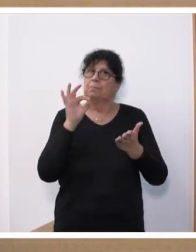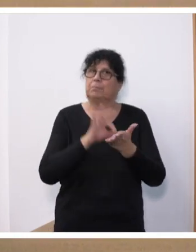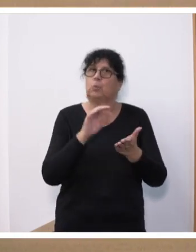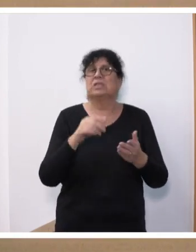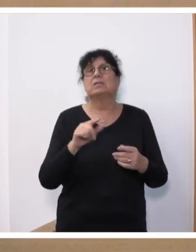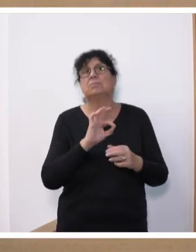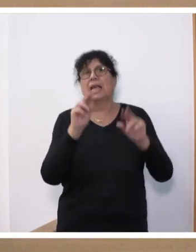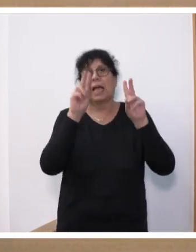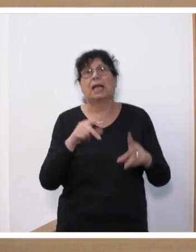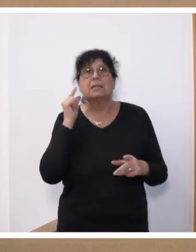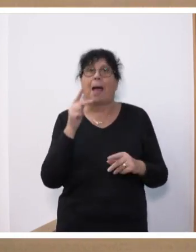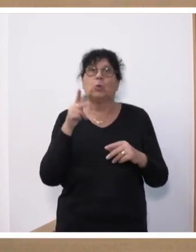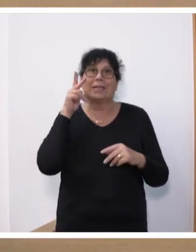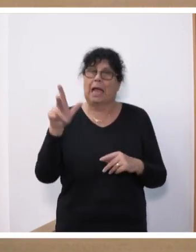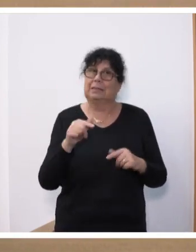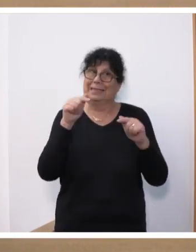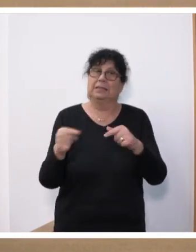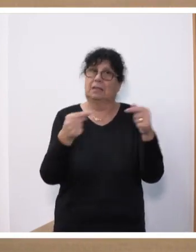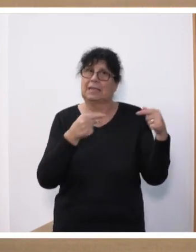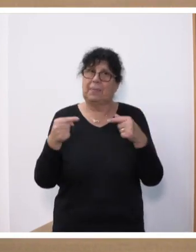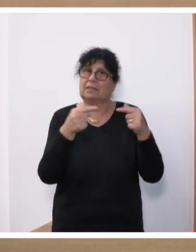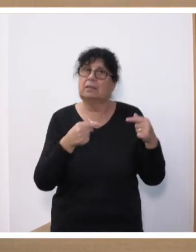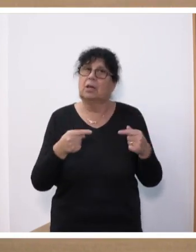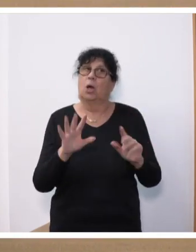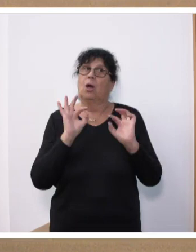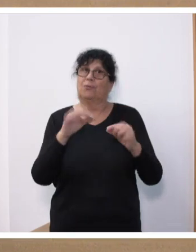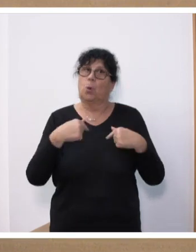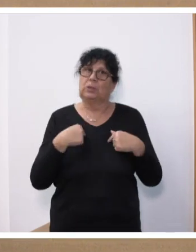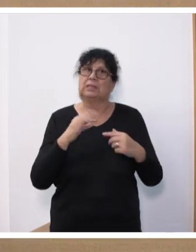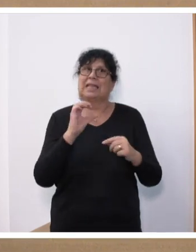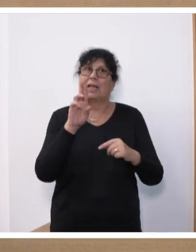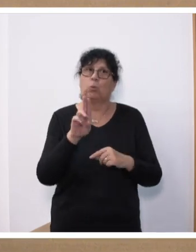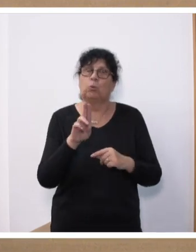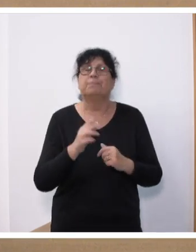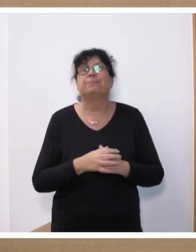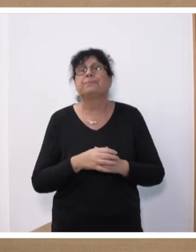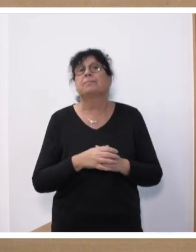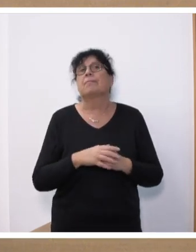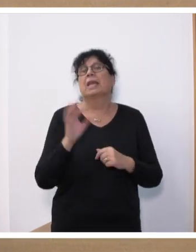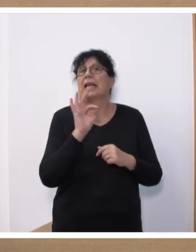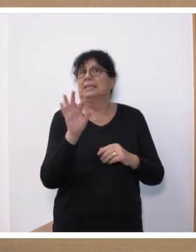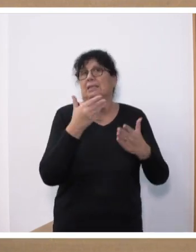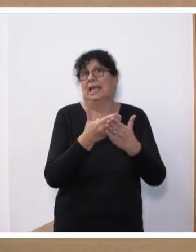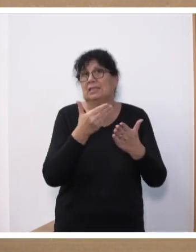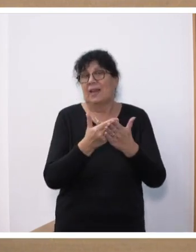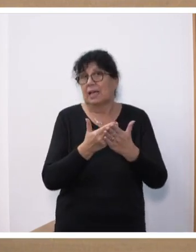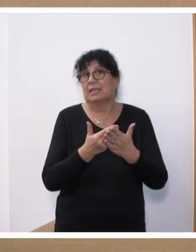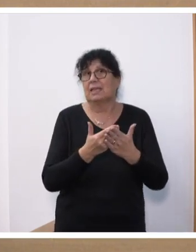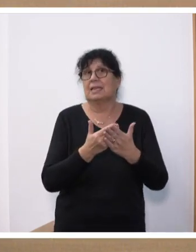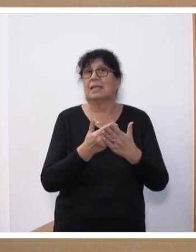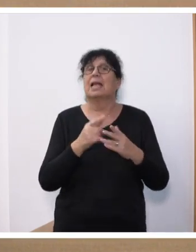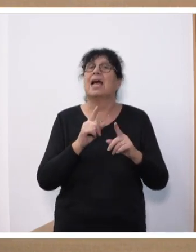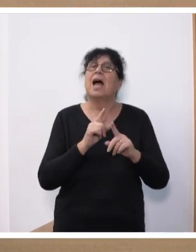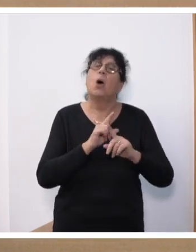sehr verehrten Damen und Herren, dieser Debatte für uns als CDU-Fraktion ist daher das